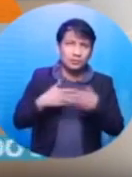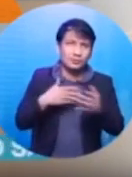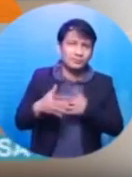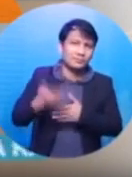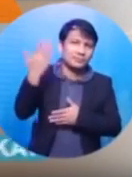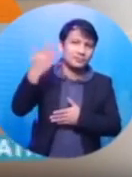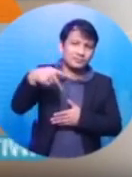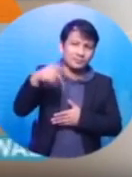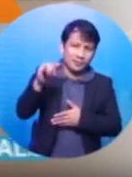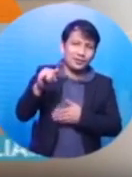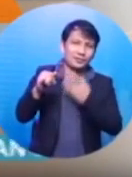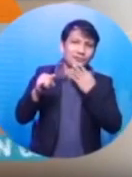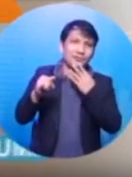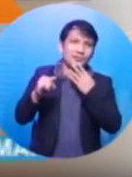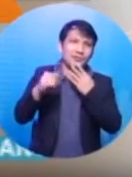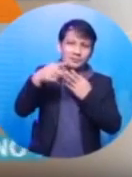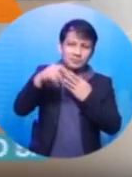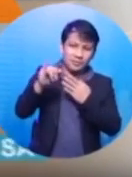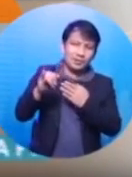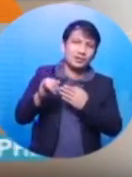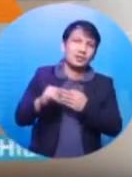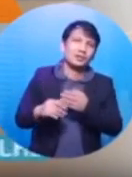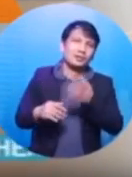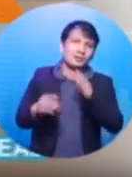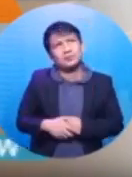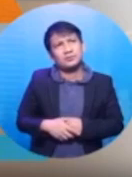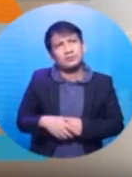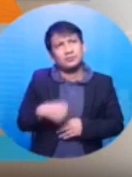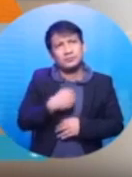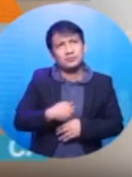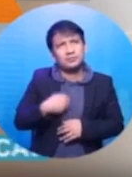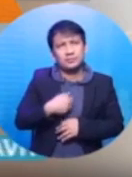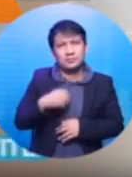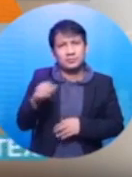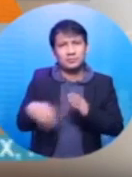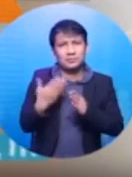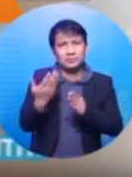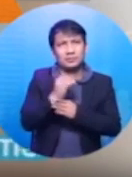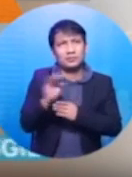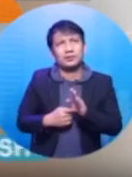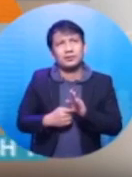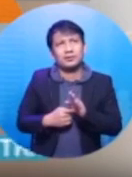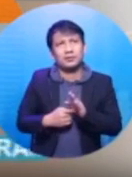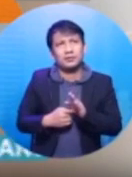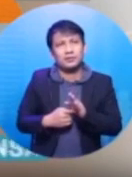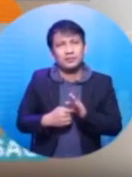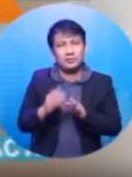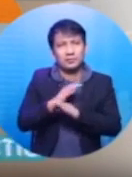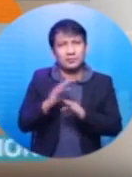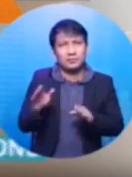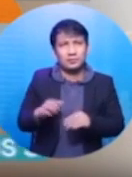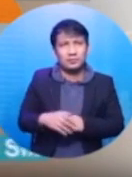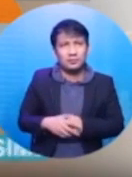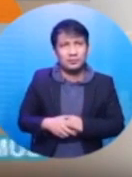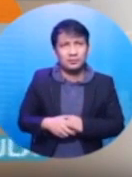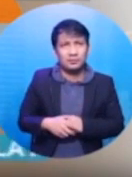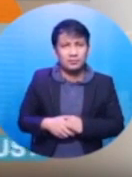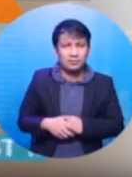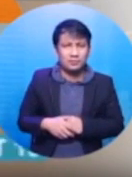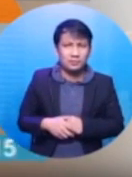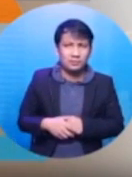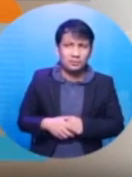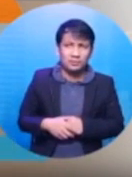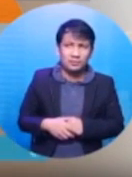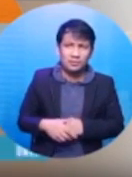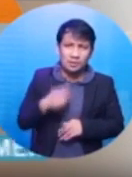No, no, nay, nay, nay. Oh, pop, pop, nope. No. Nay, pag nagbura pa ulit kayo, i-off air ko kayo, Nay. I-off air ko kayo. Sabi niya, Sir Rati. Okay.